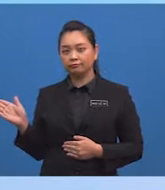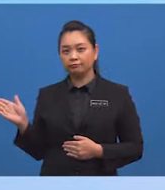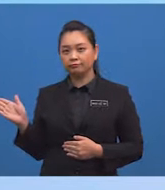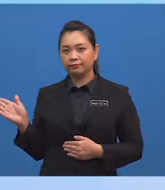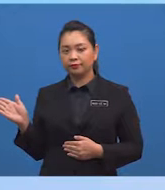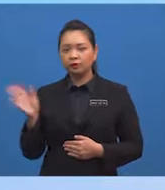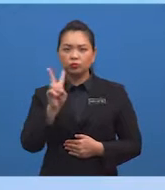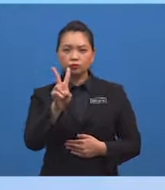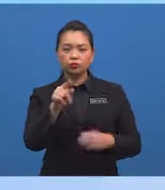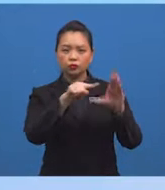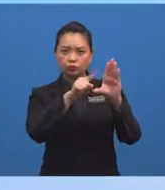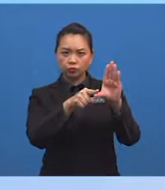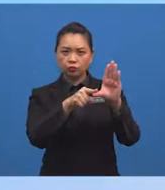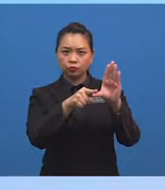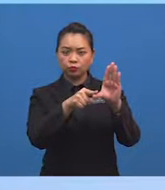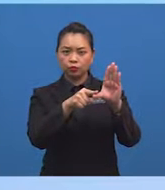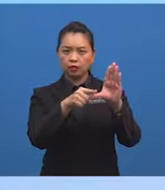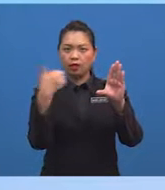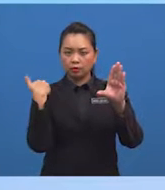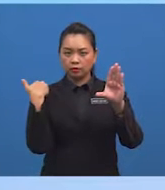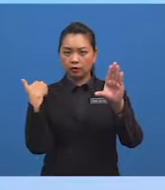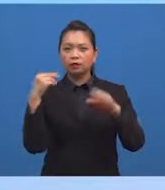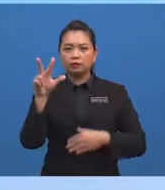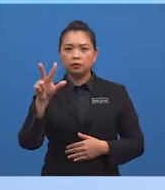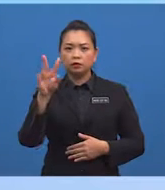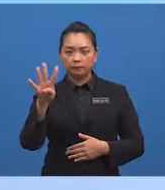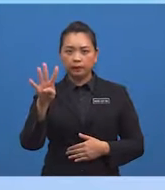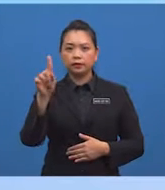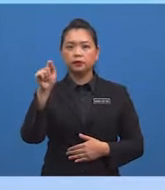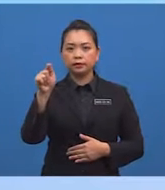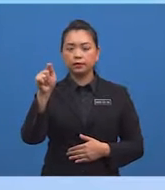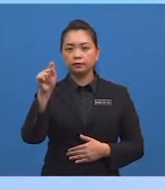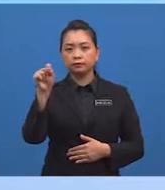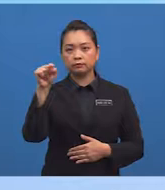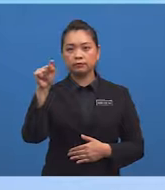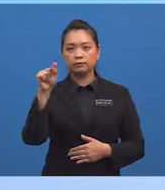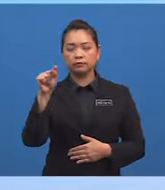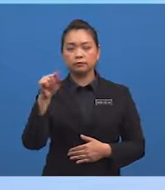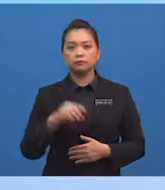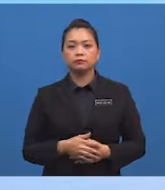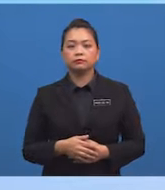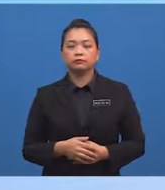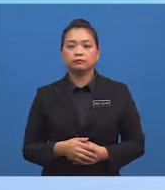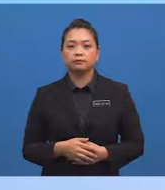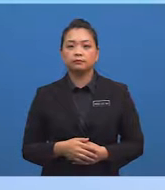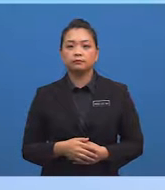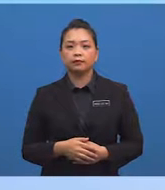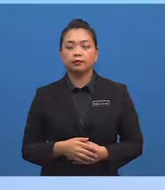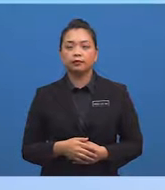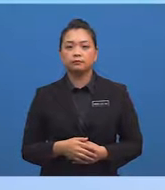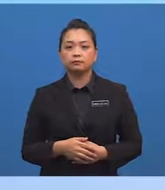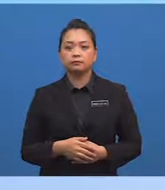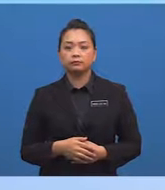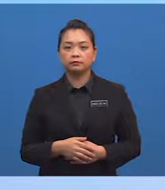yang diberi adalah 34 darjah Oh ya Selain